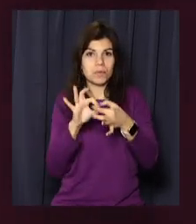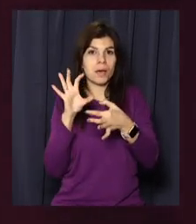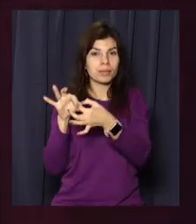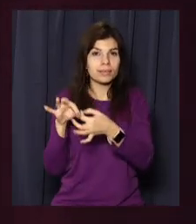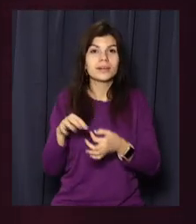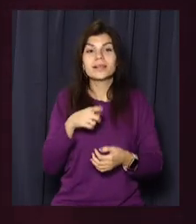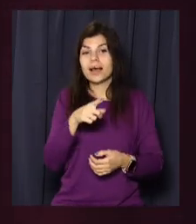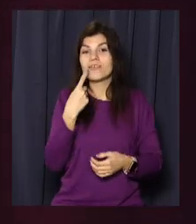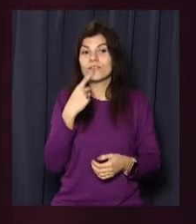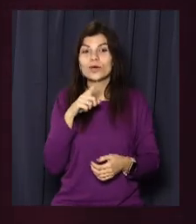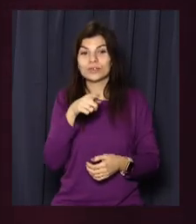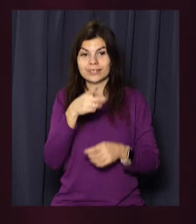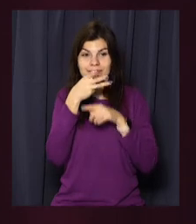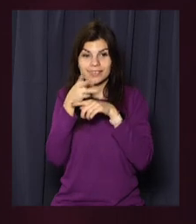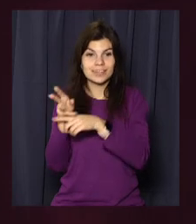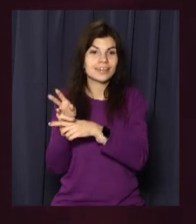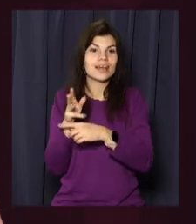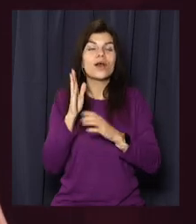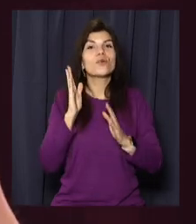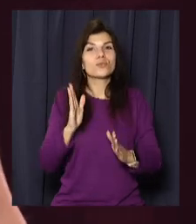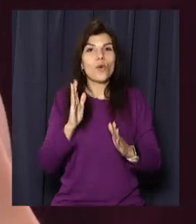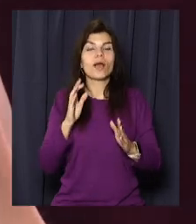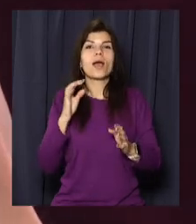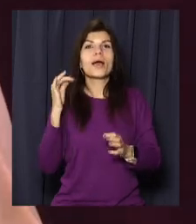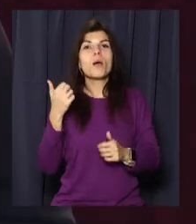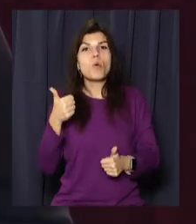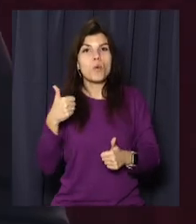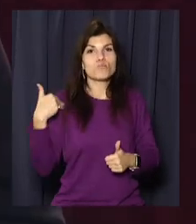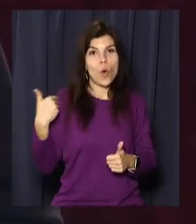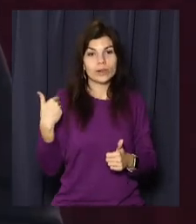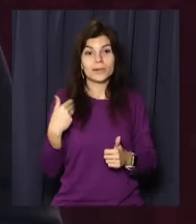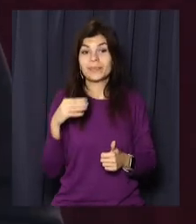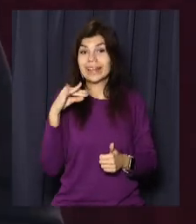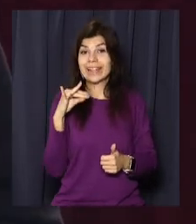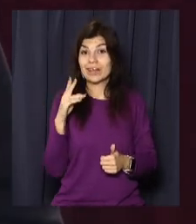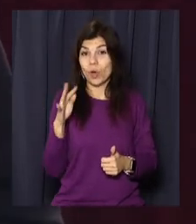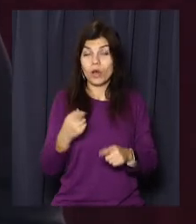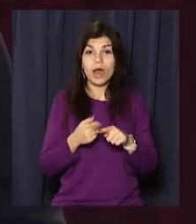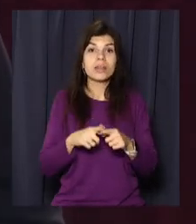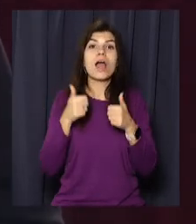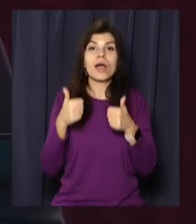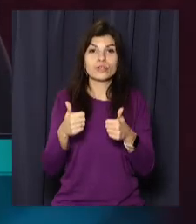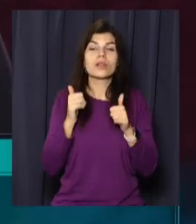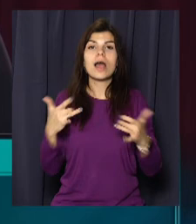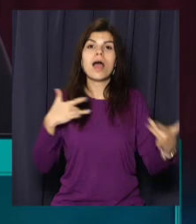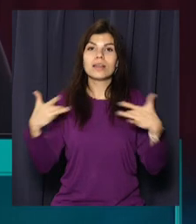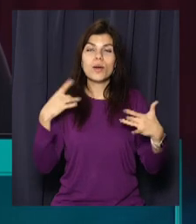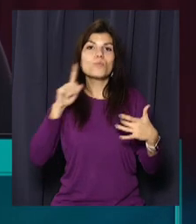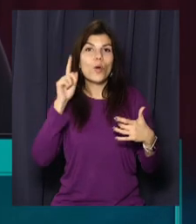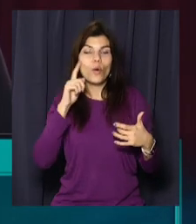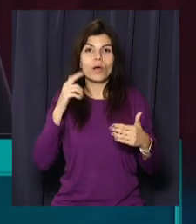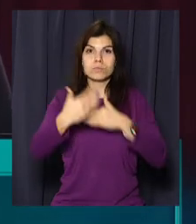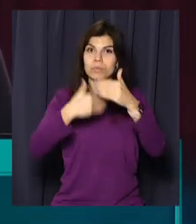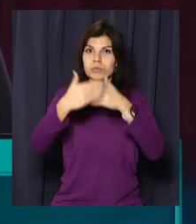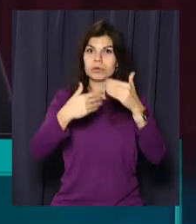Тік-Токер стверджує – тиражує лише добре, розумне та позитивне. Тік-Ток – це добре продвиження для артистів, молодих, для